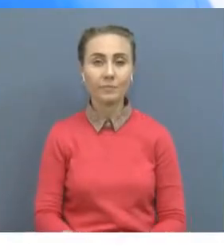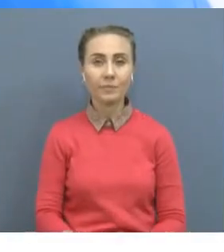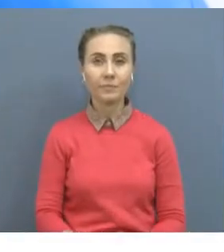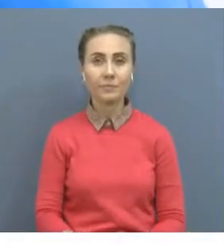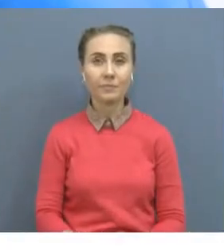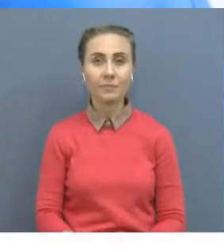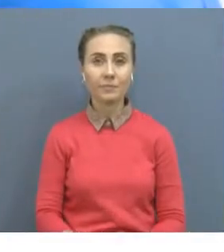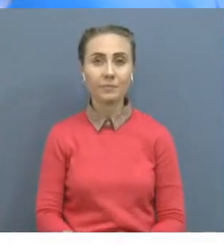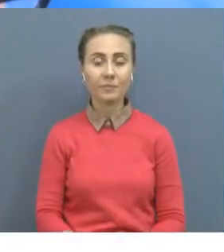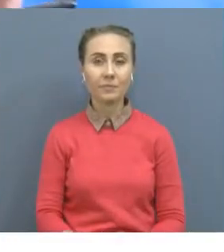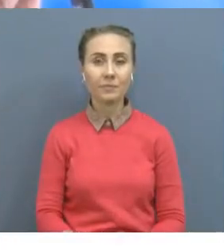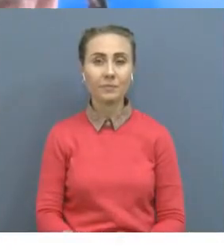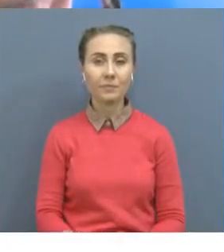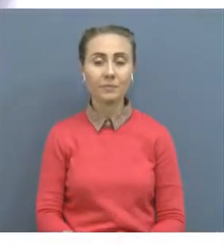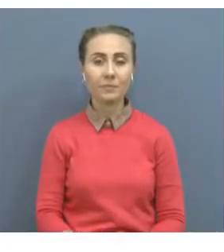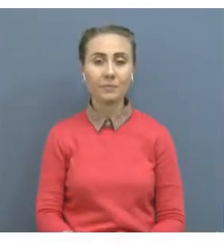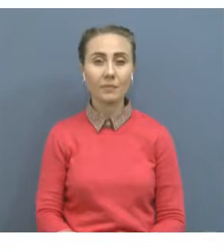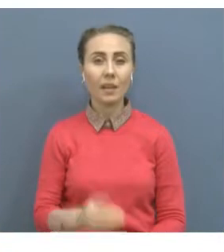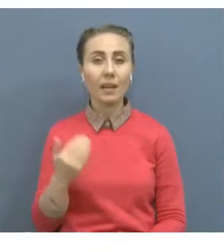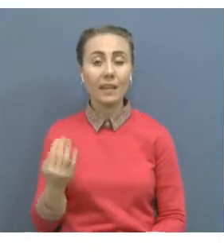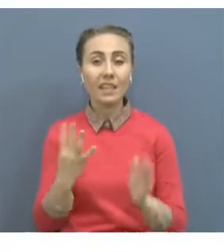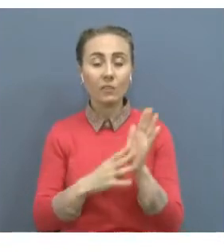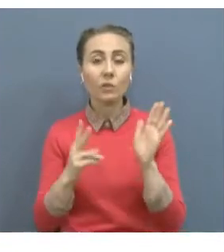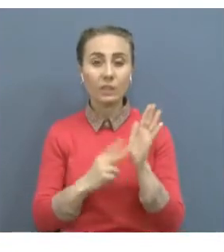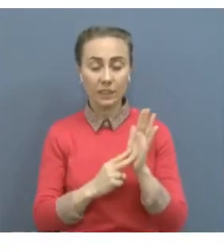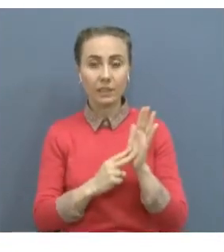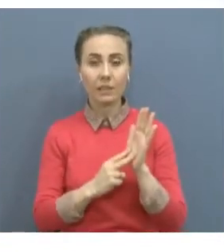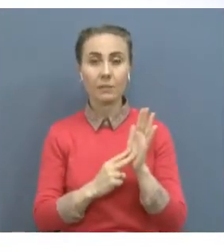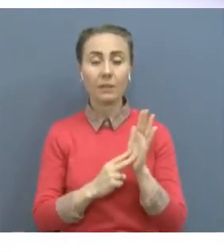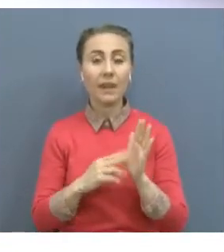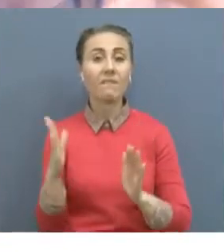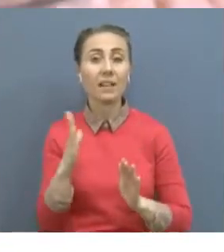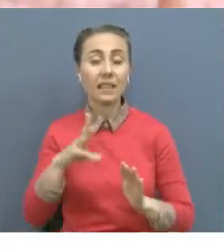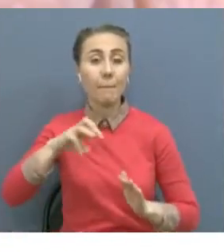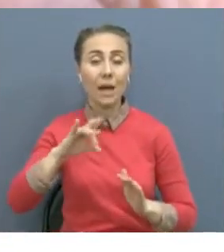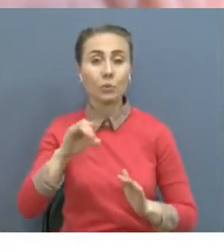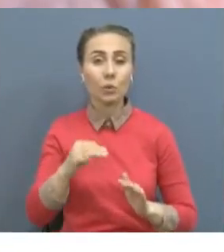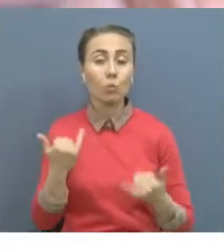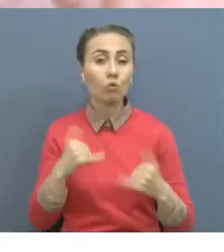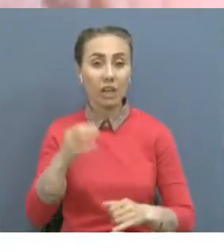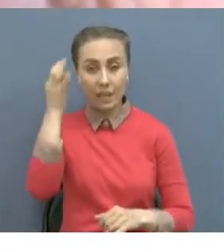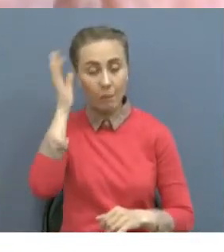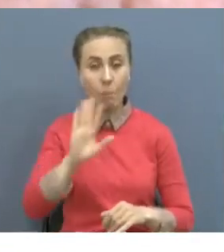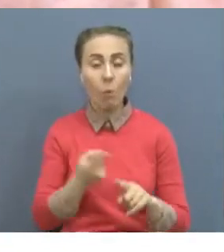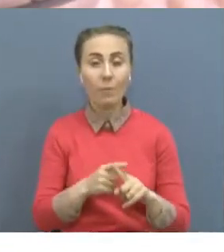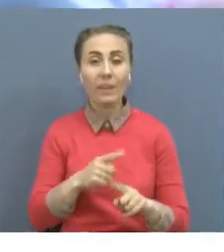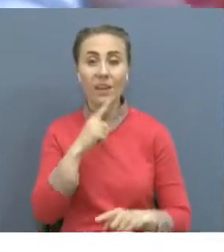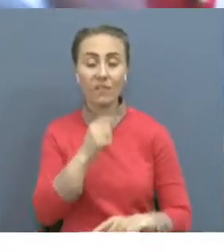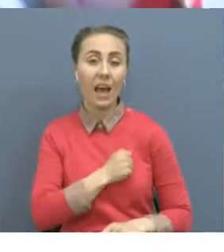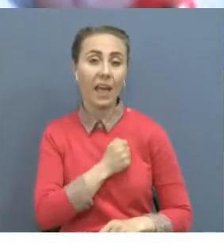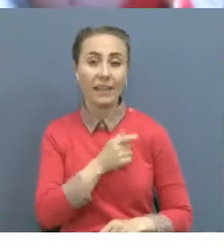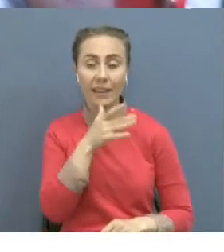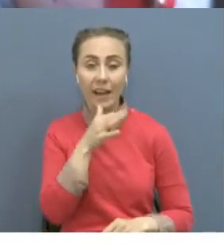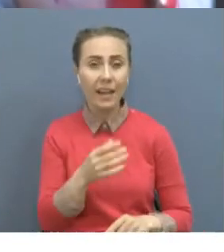Жасы 97-ге тақыған кейуана Валентина Мазурова сонау соғыстың қорқыншы сәттерін есінеде алғысы келмейді. Оның жадында тек көп